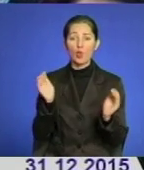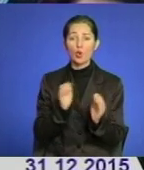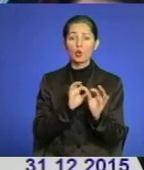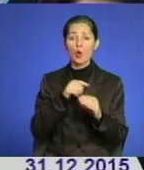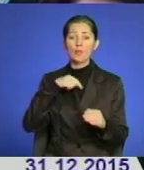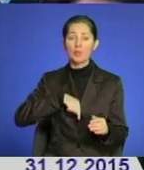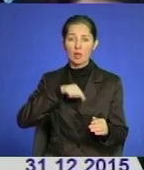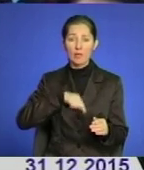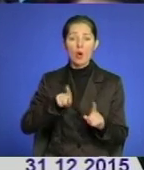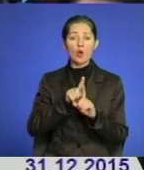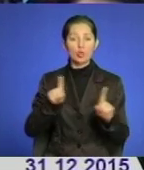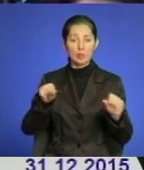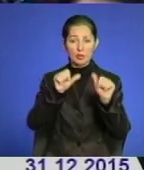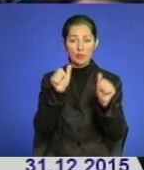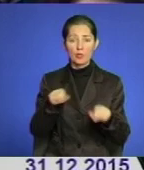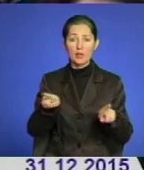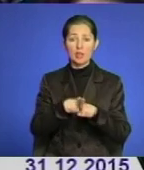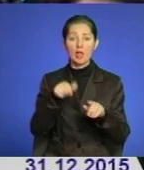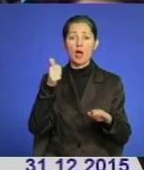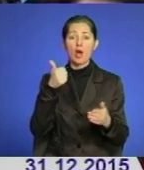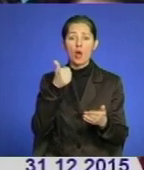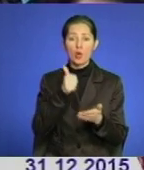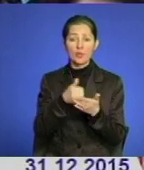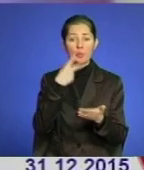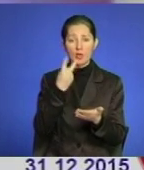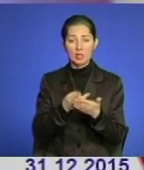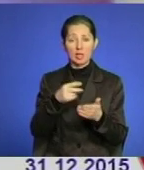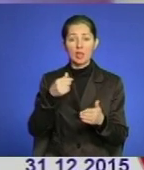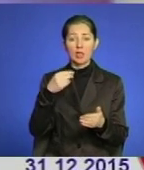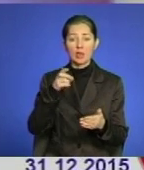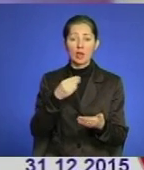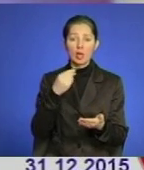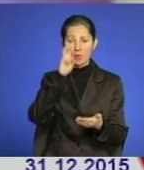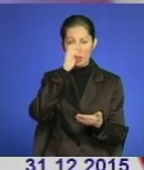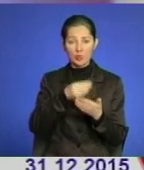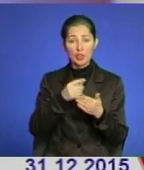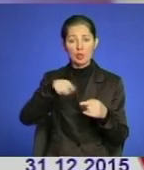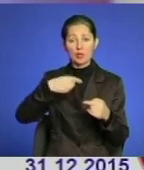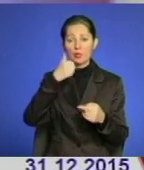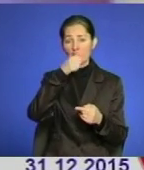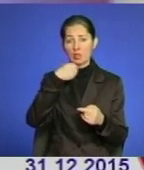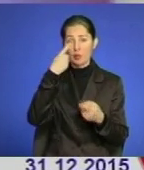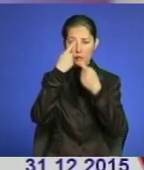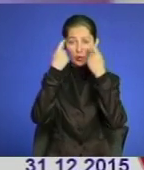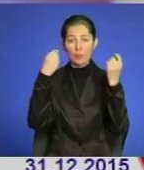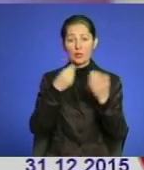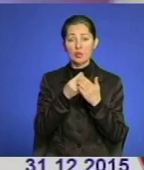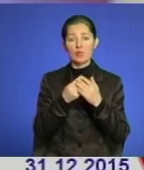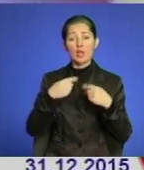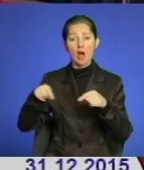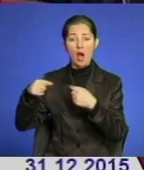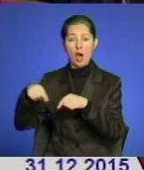особливості формування та основні показники обласного бюджету на наступний рік. Повідомив про фінансування галузей, розвиток